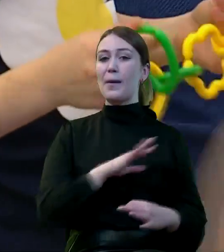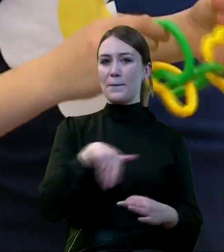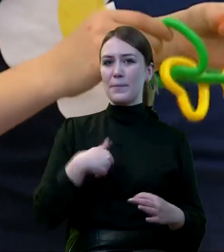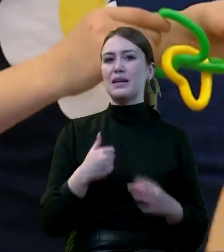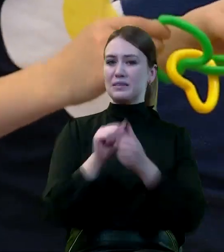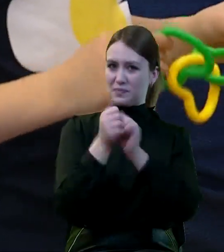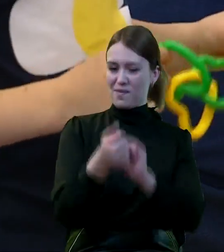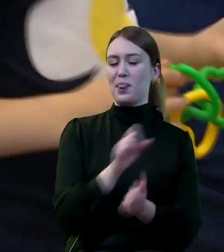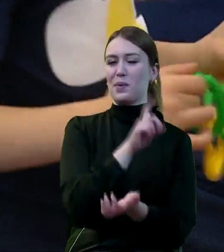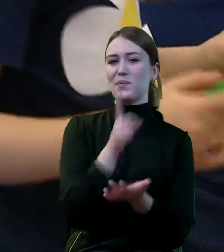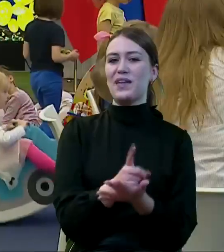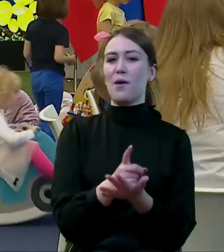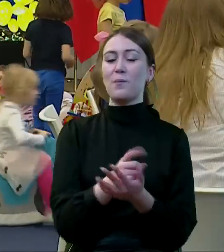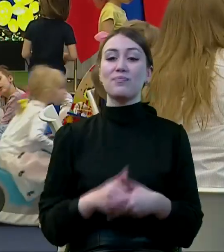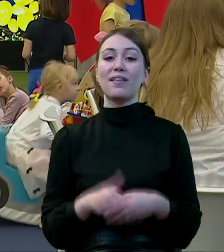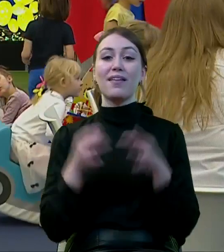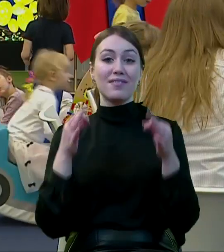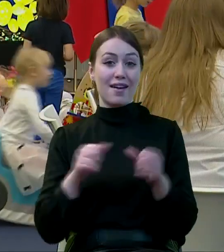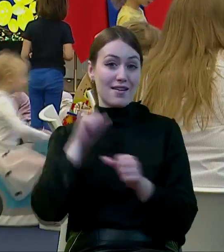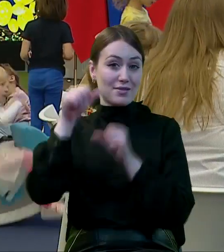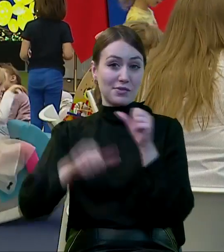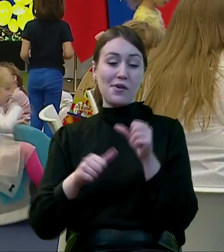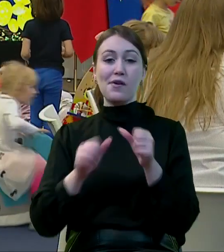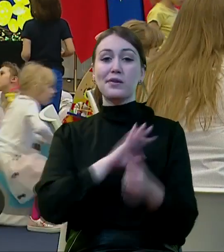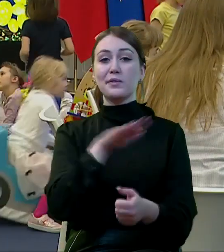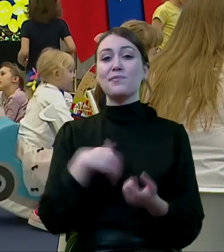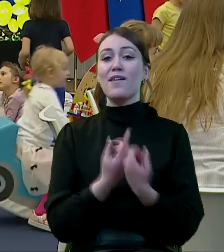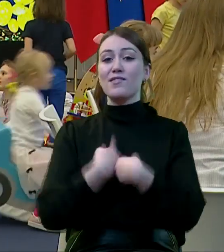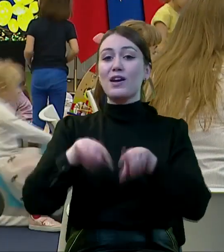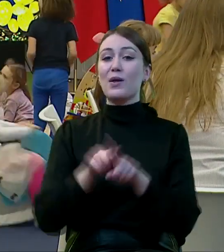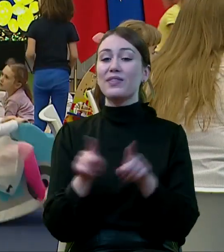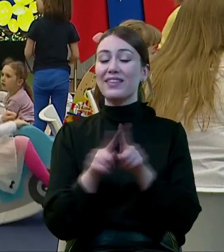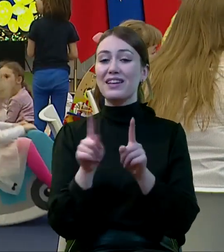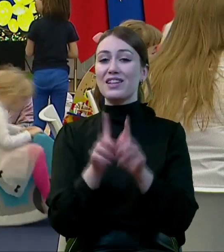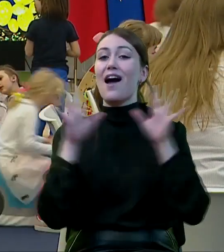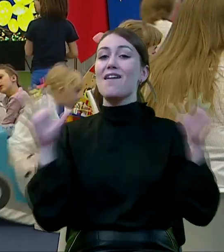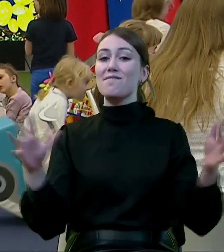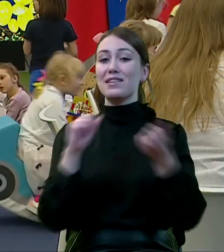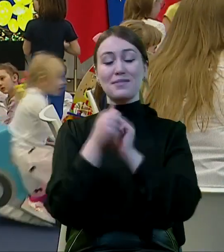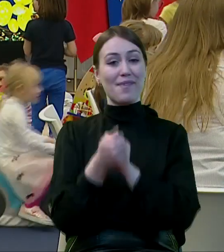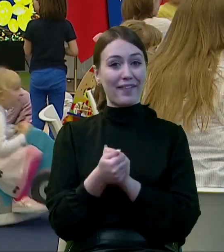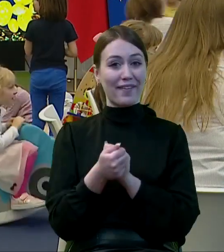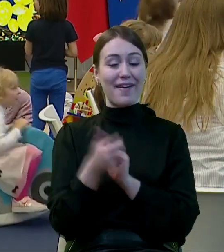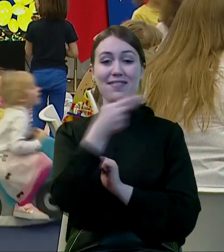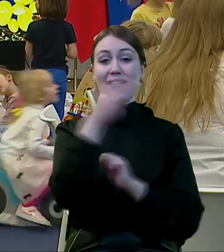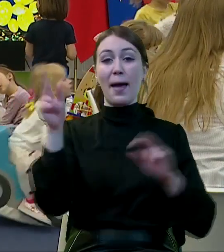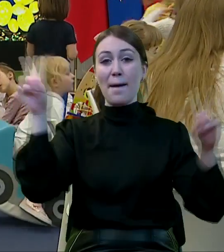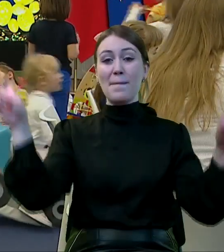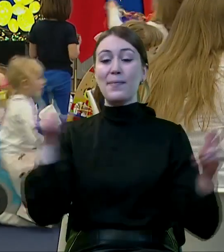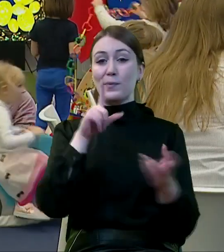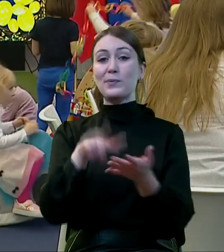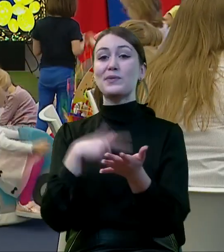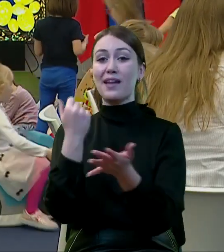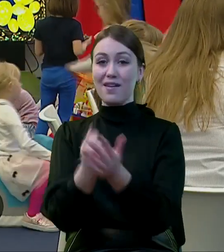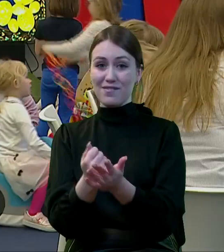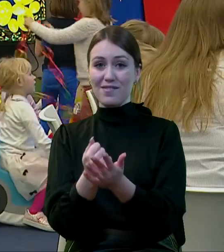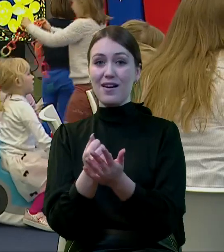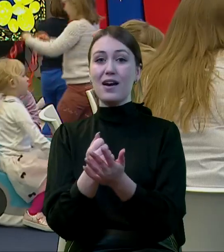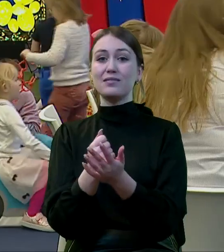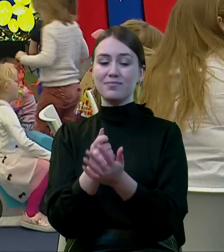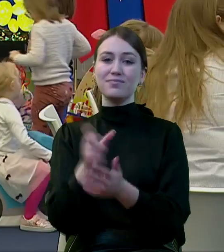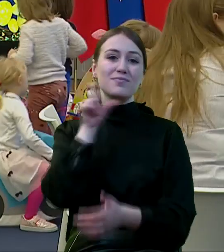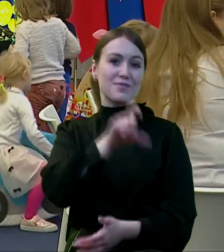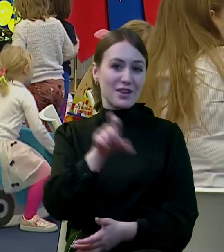przeprocedować. W tym roku, w tej kadencji wprowadziliśmy też dużą zmianę związaną z ustawą o